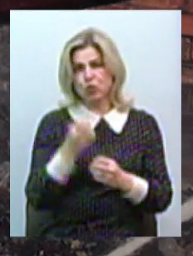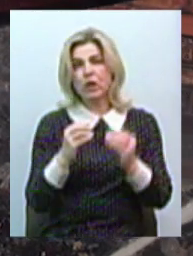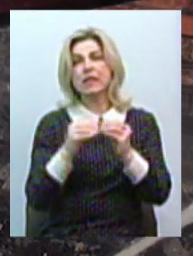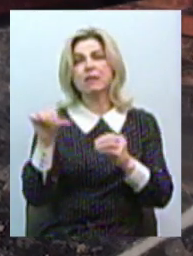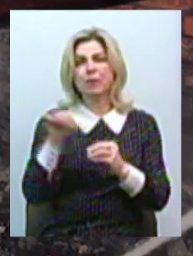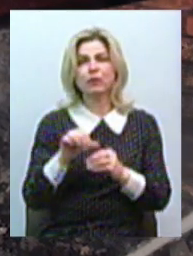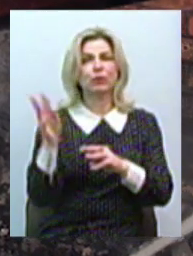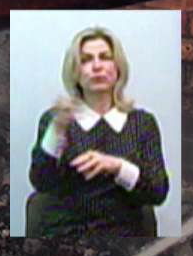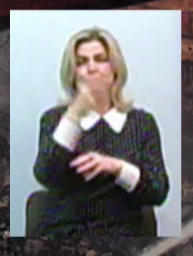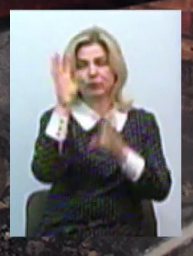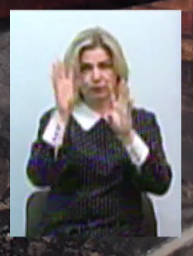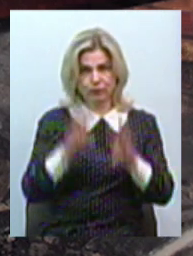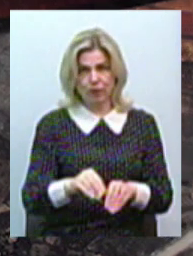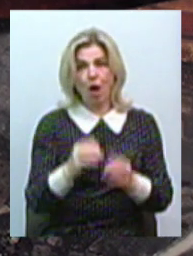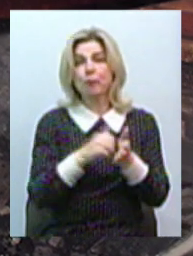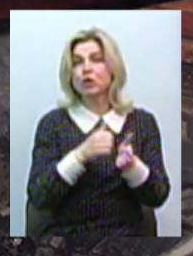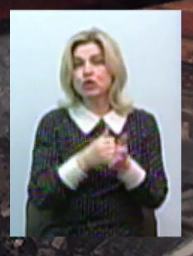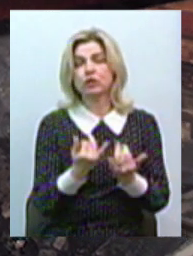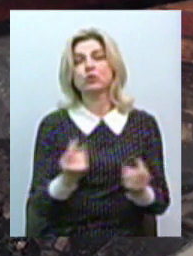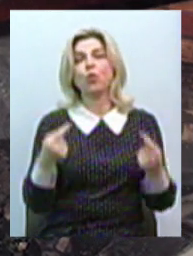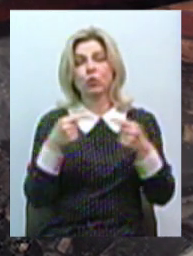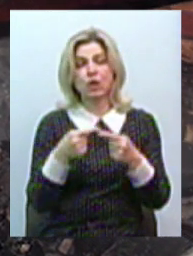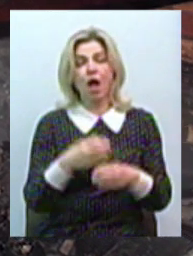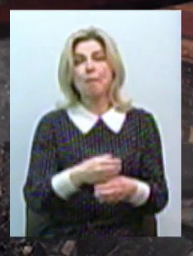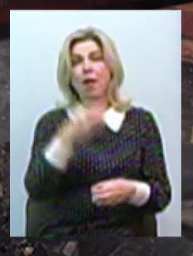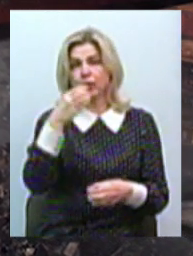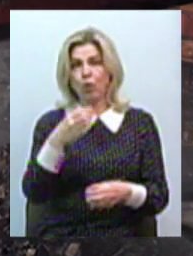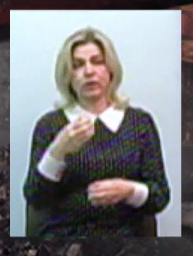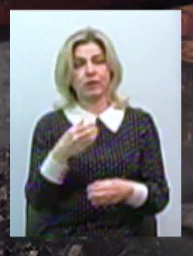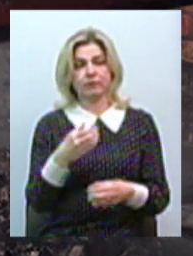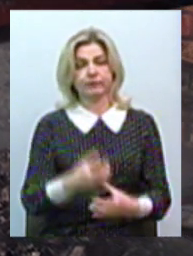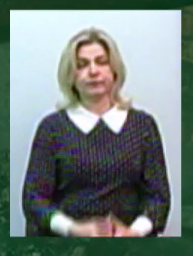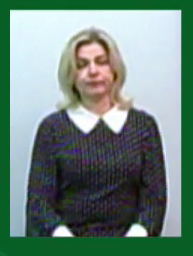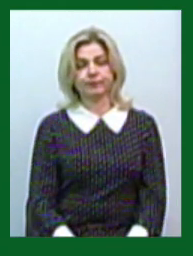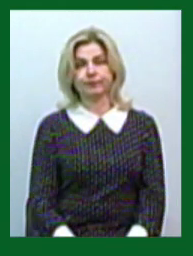Її причина наразі встановлюється. Балони під час пожежі не здетонували.